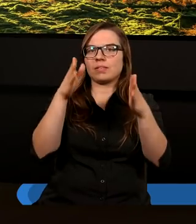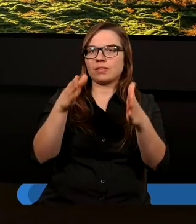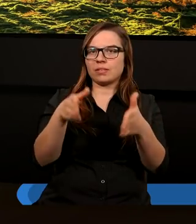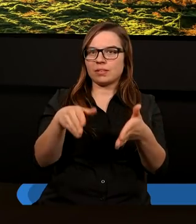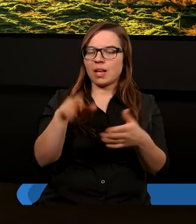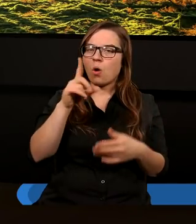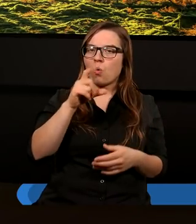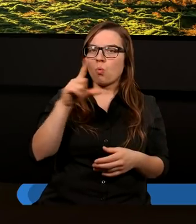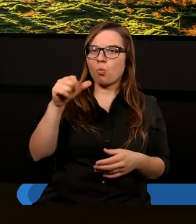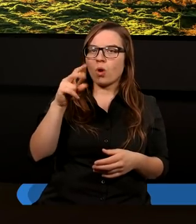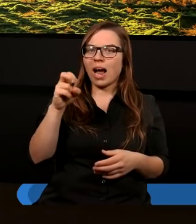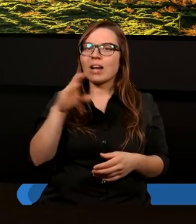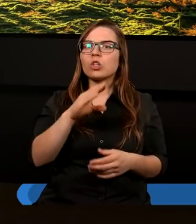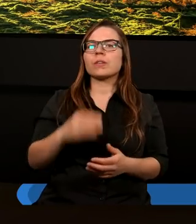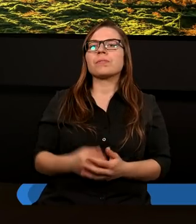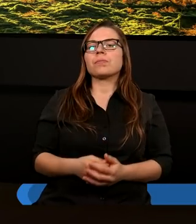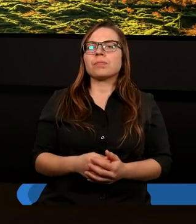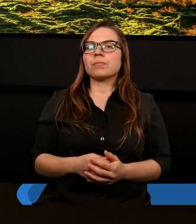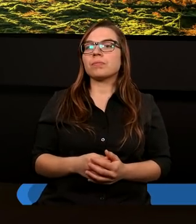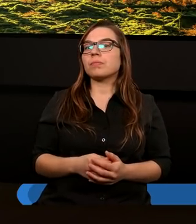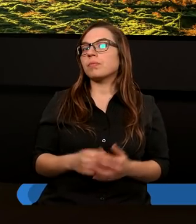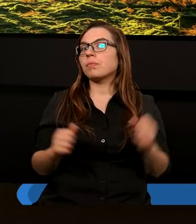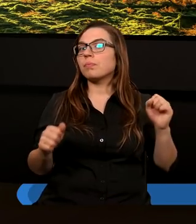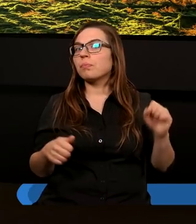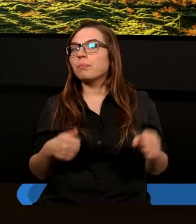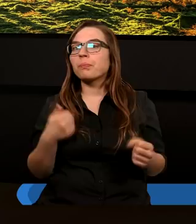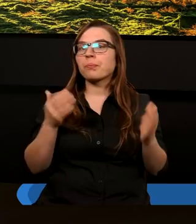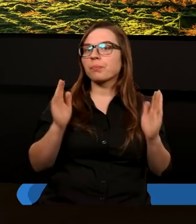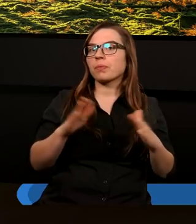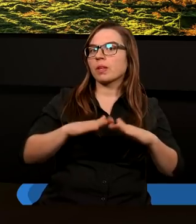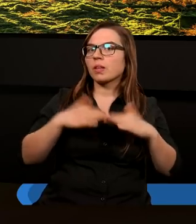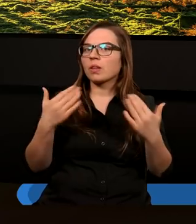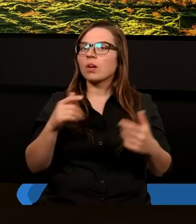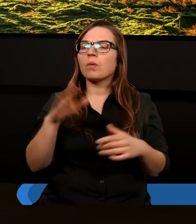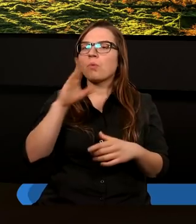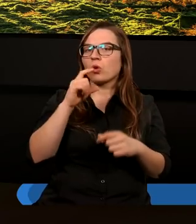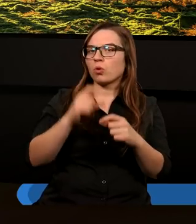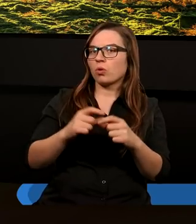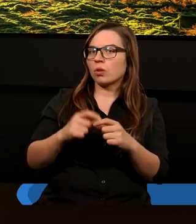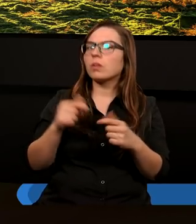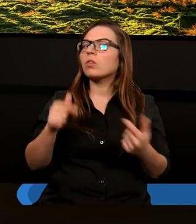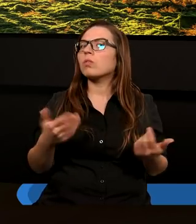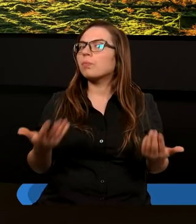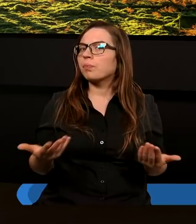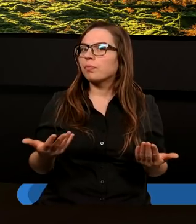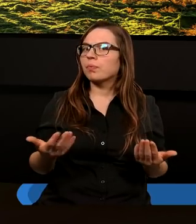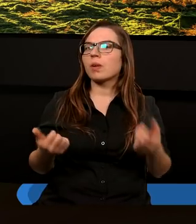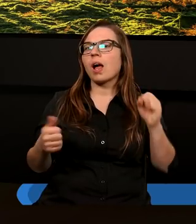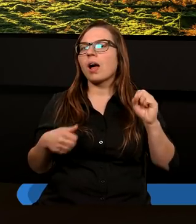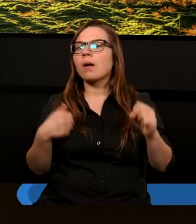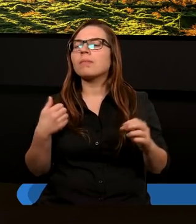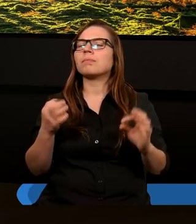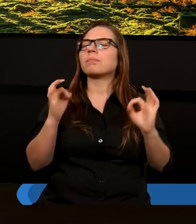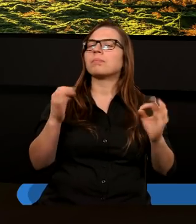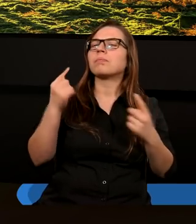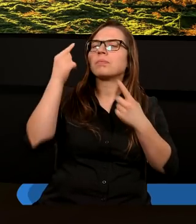Łukasz. Ponieważ będziemy otwierać Boże Słowo, to aby zachować